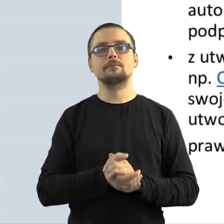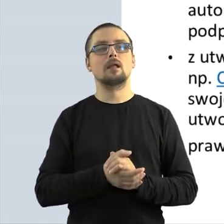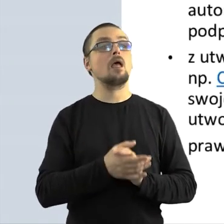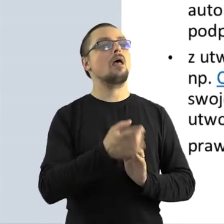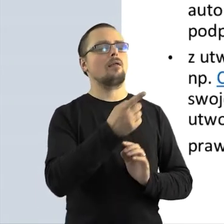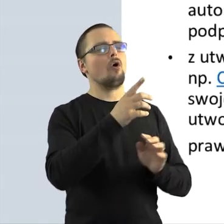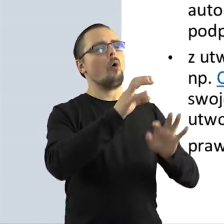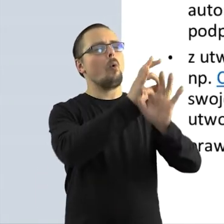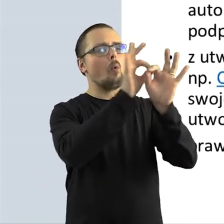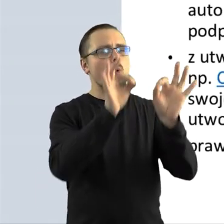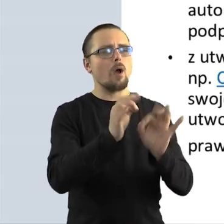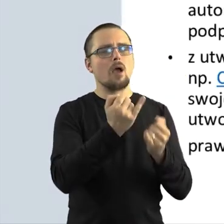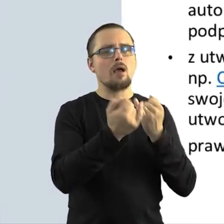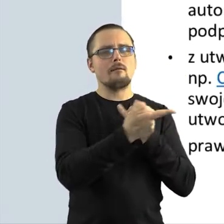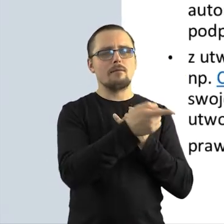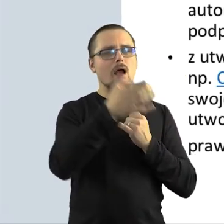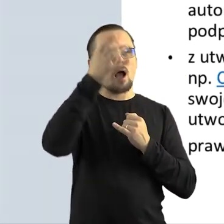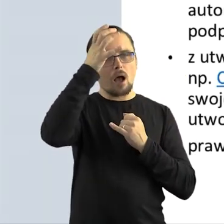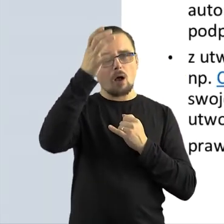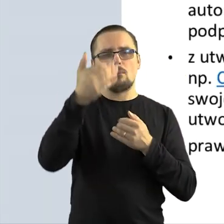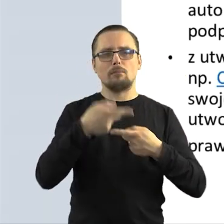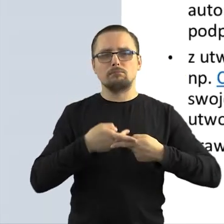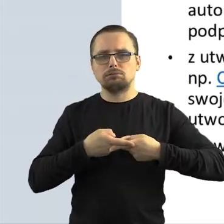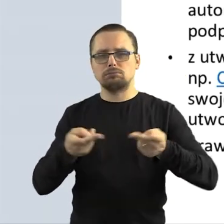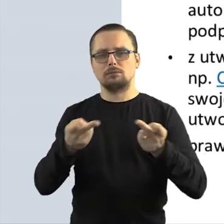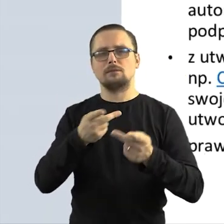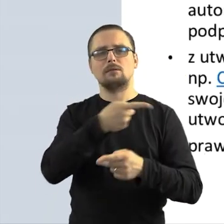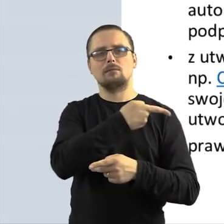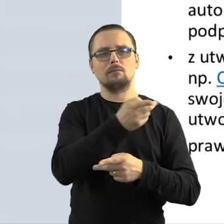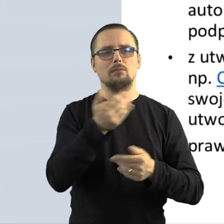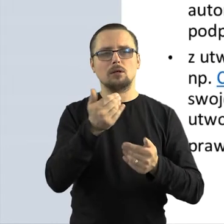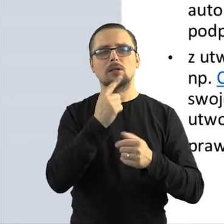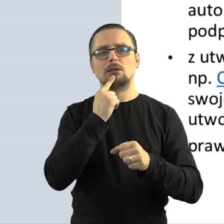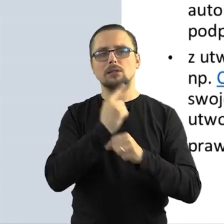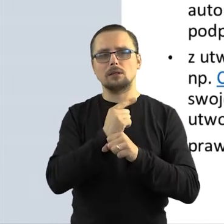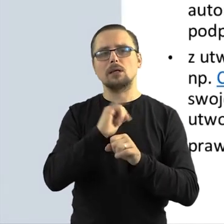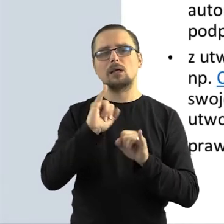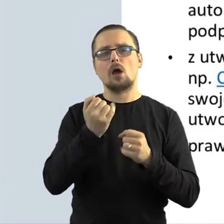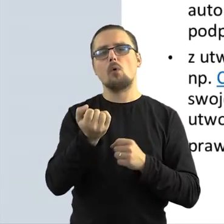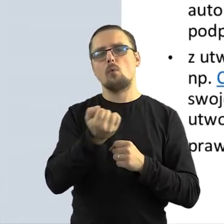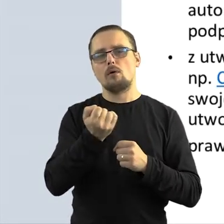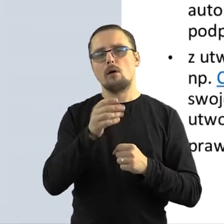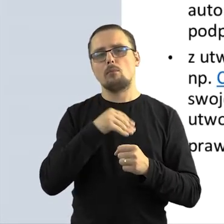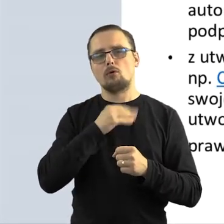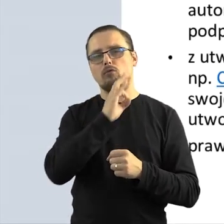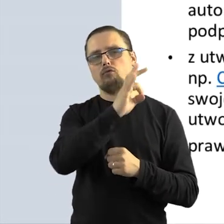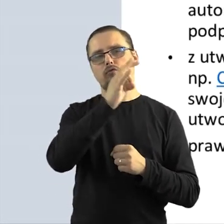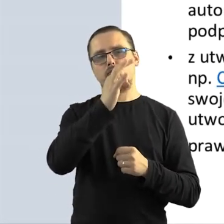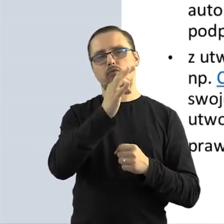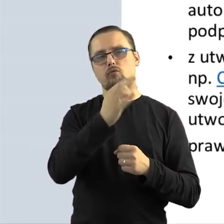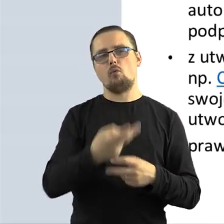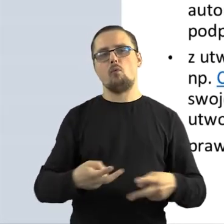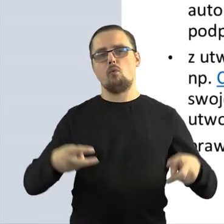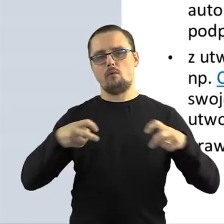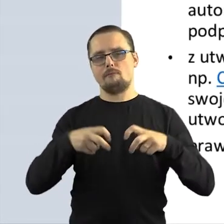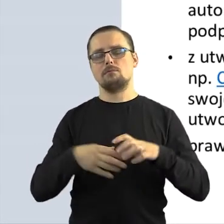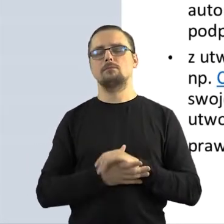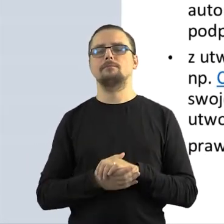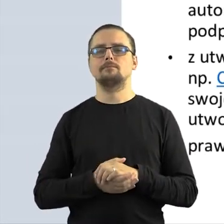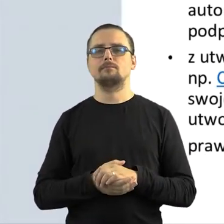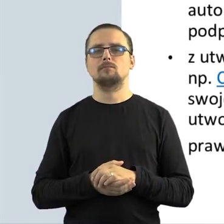rozpowszechniać, przekazywać dalej, decydować o jego wykorzystaniu. Kolejną rzeczą to jest kwestia